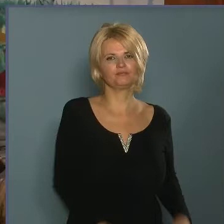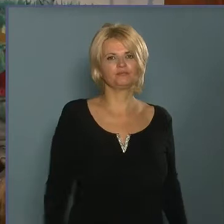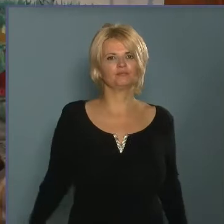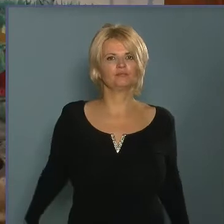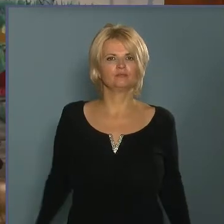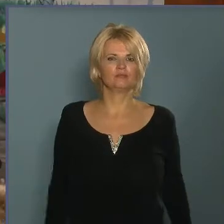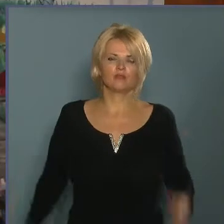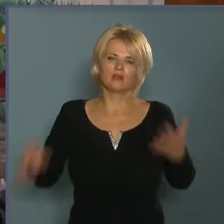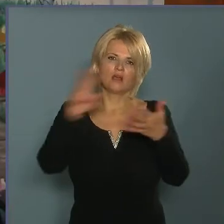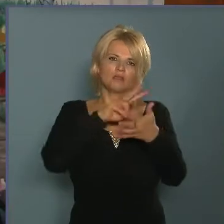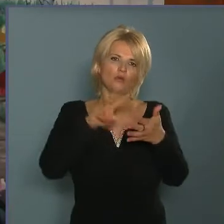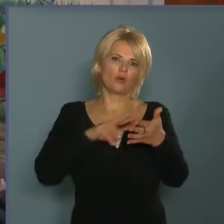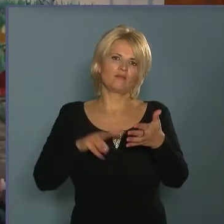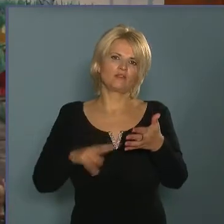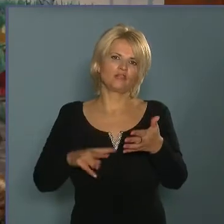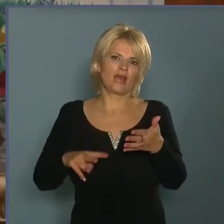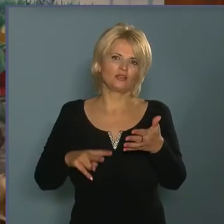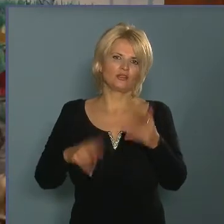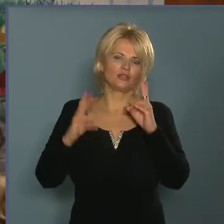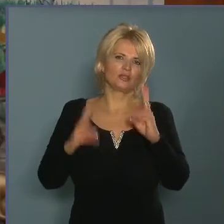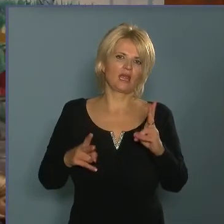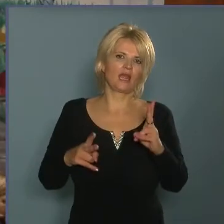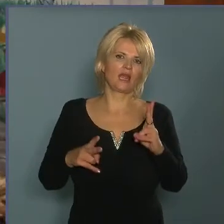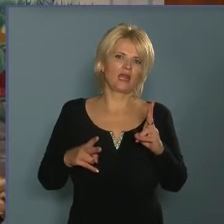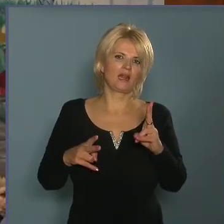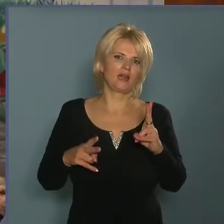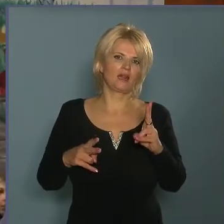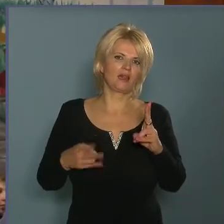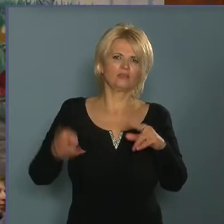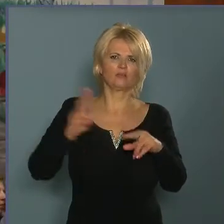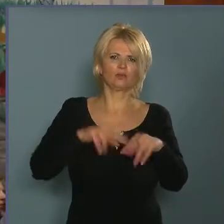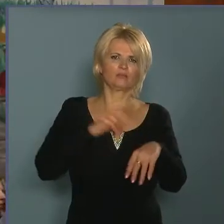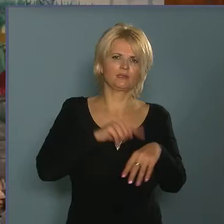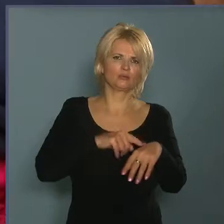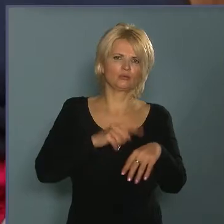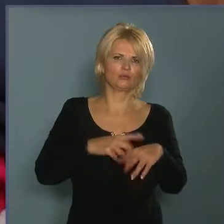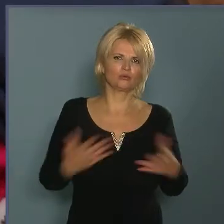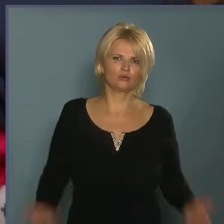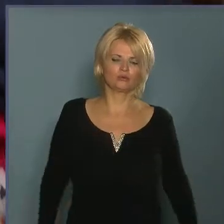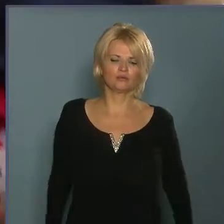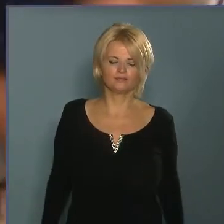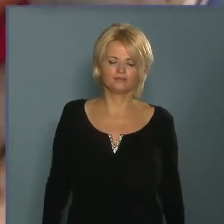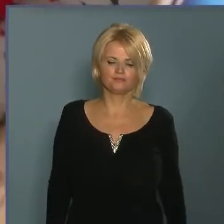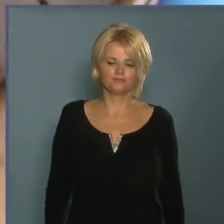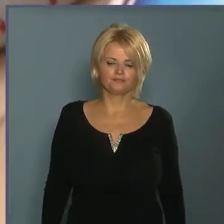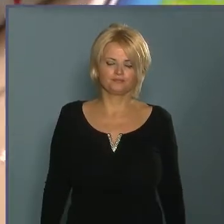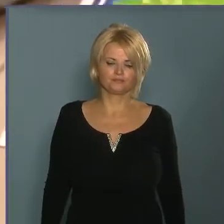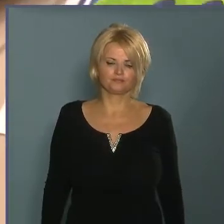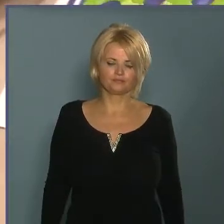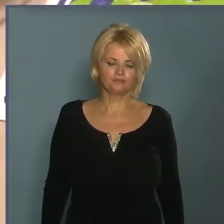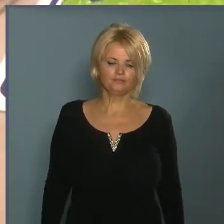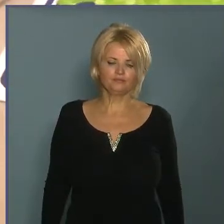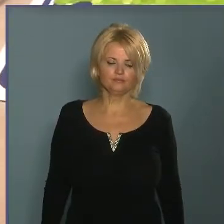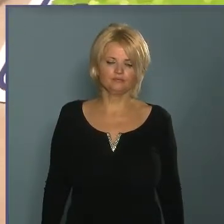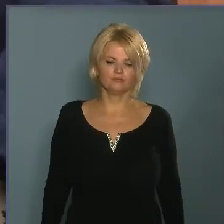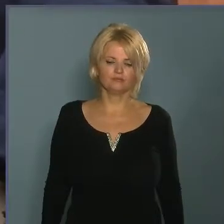Magának az olvasásnak kellene egy picit még tartani a magát hosszasabban szerintem. Nyilván nem fogjuk megváltani a világot, de